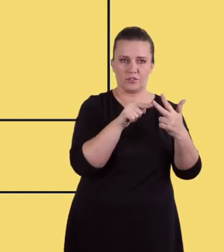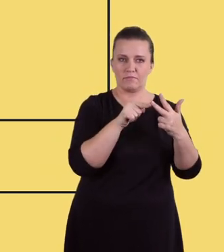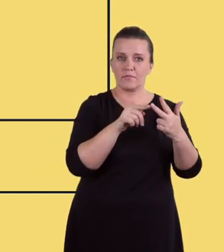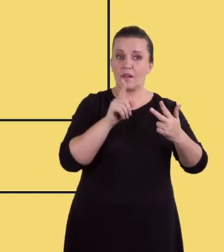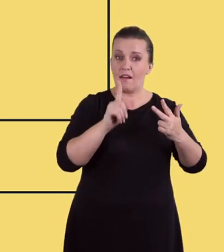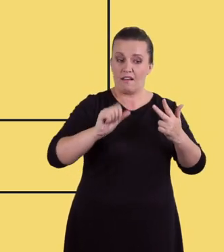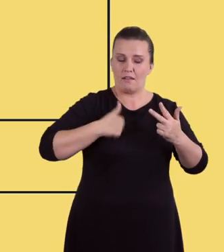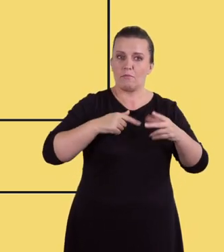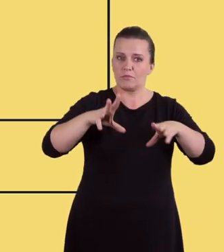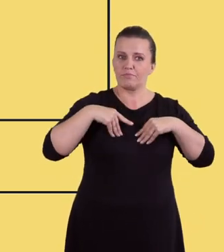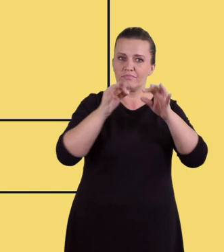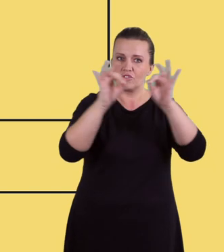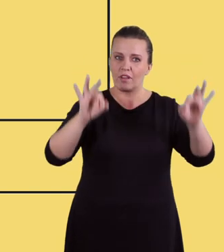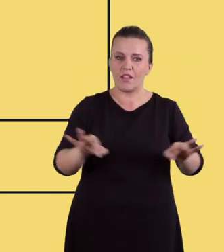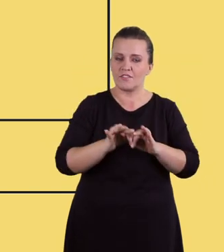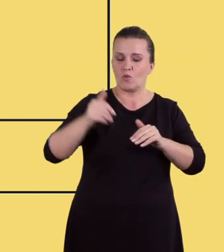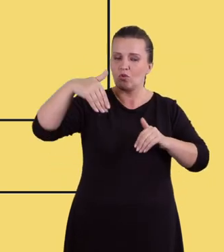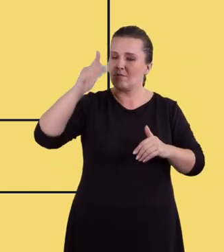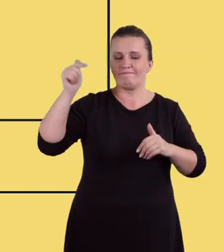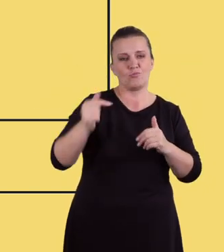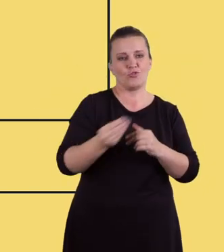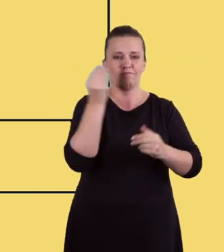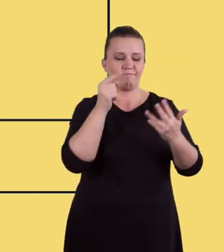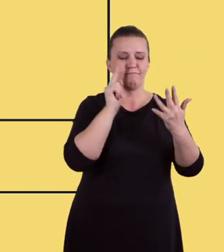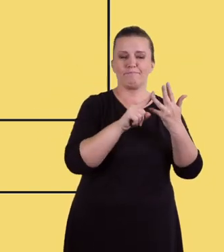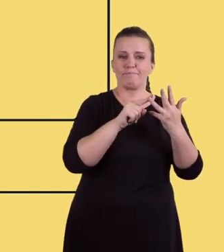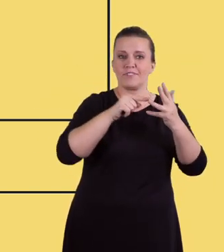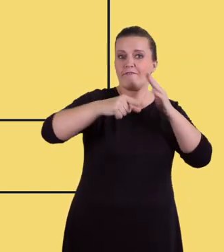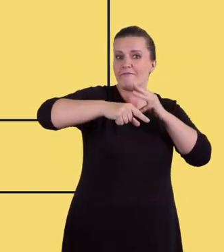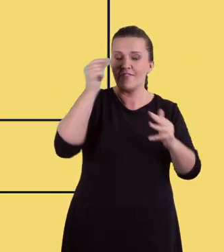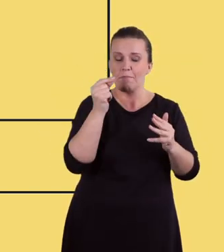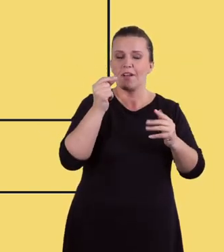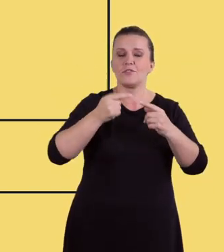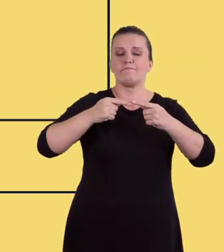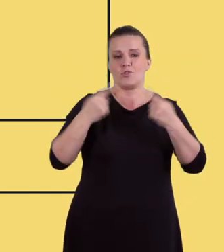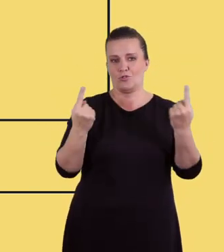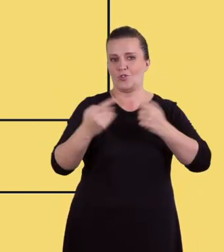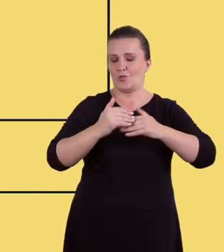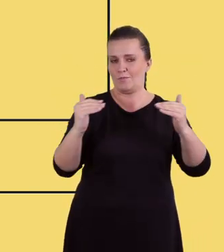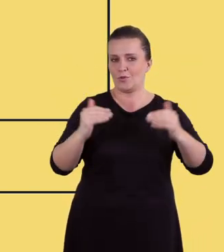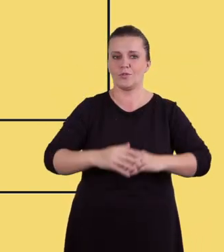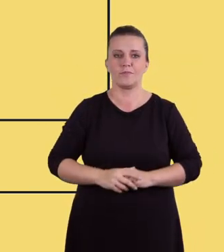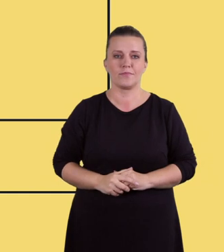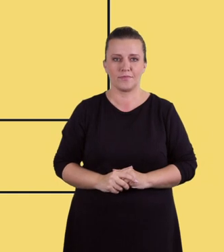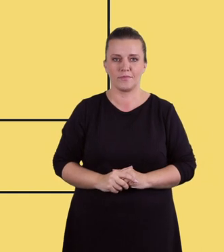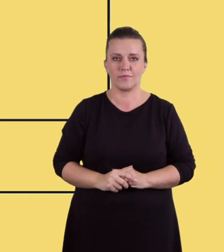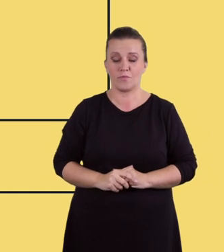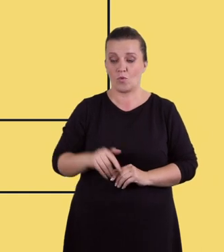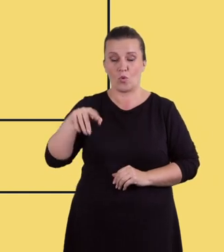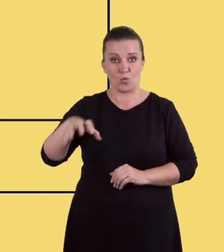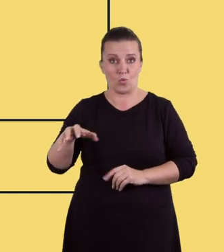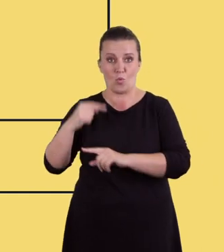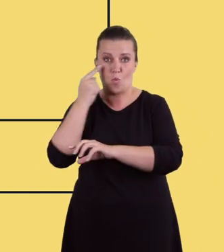świadectwo dojrzałości, musi przystąpić do egzaminu z jednego wybranego przedmiotu dodatkowego na poziomie rozszerzonym.